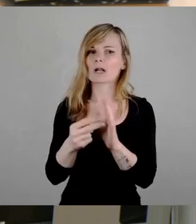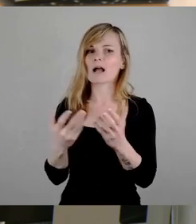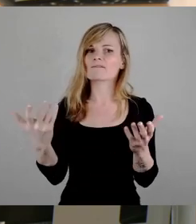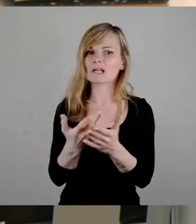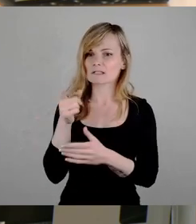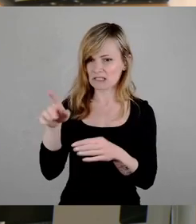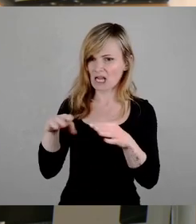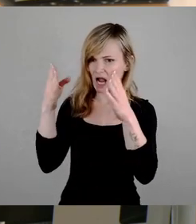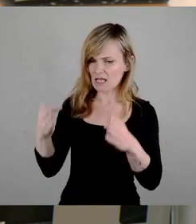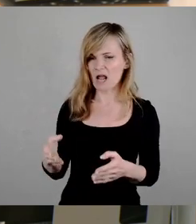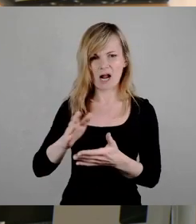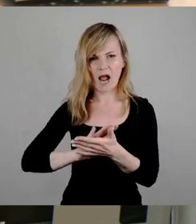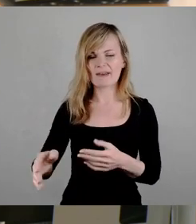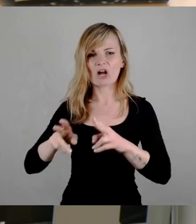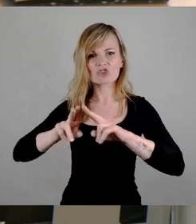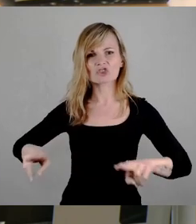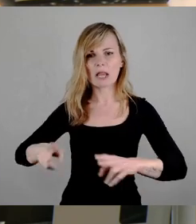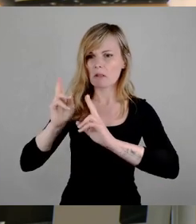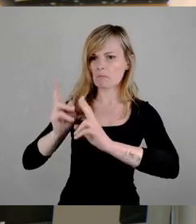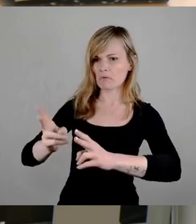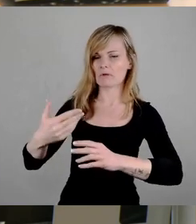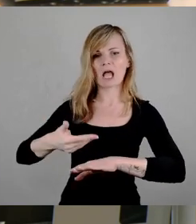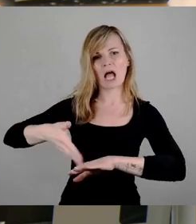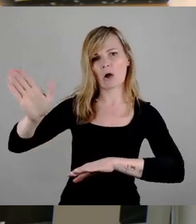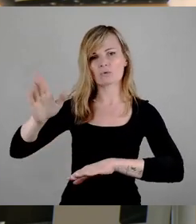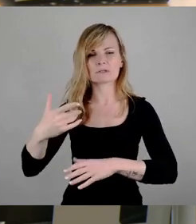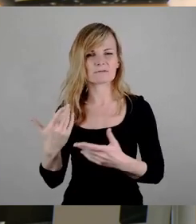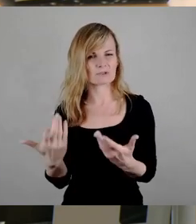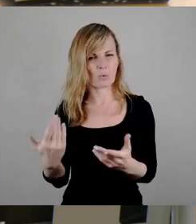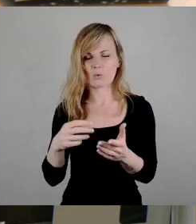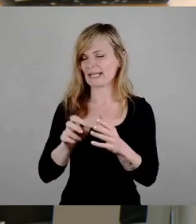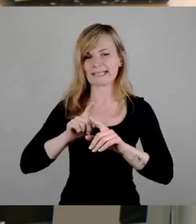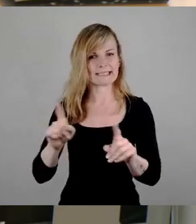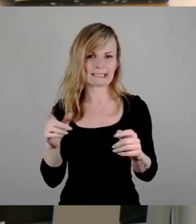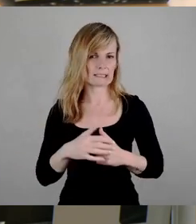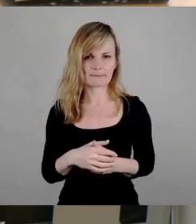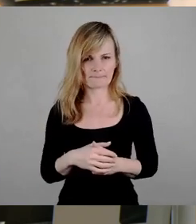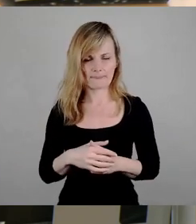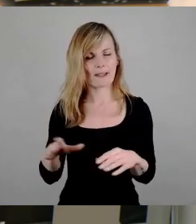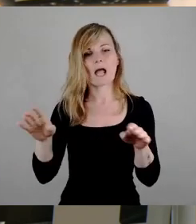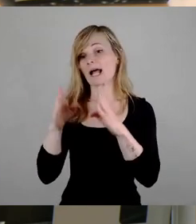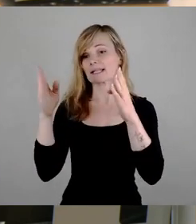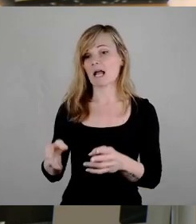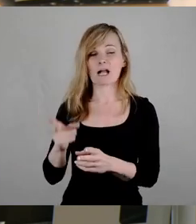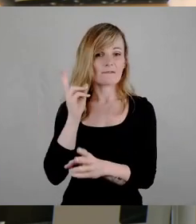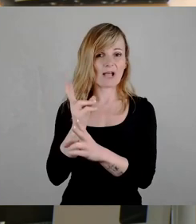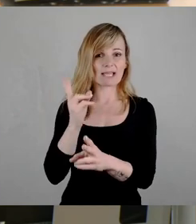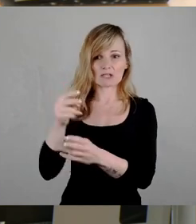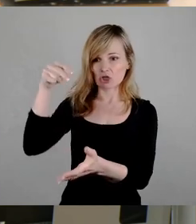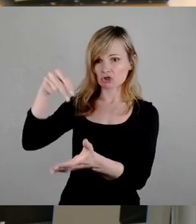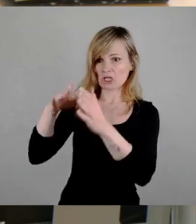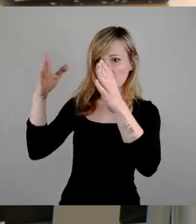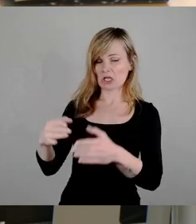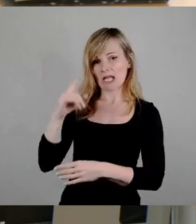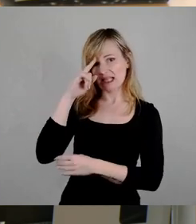auszurangieren und stillzulegen geht nicht. Die Anlage weiter stehen zu lassen als Denkmal, das ist ja ein